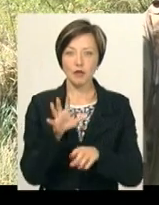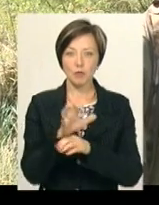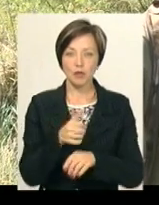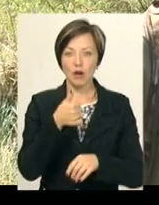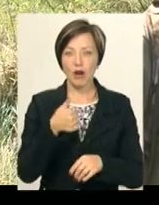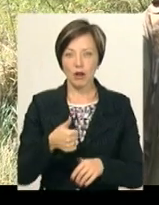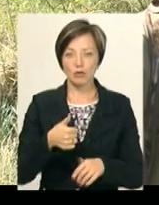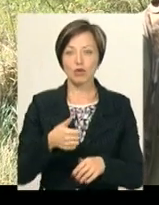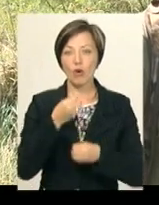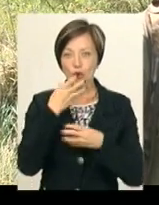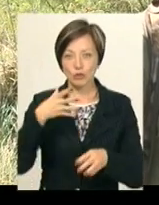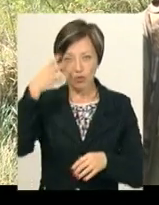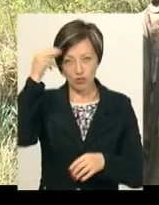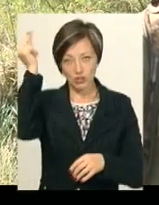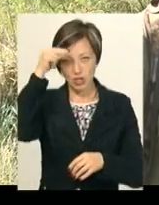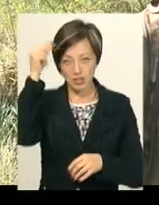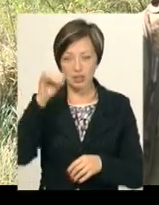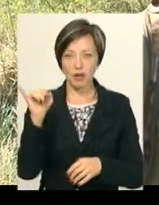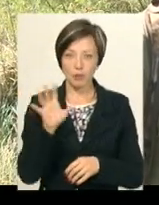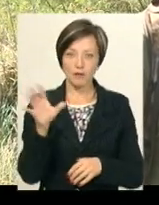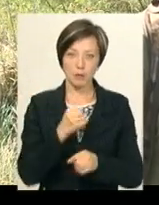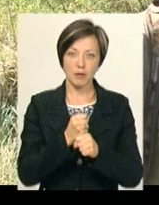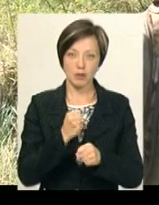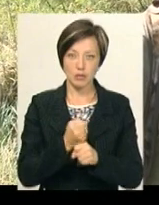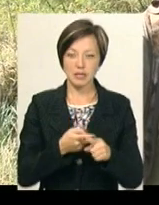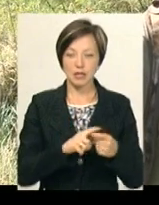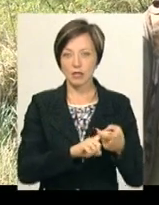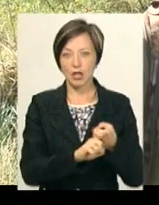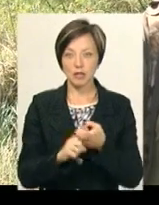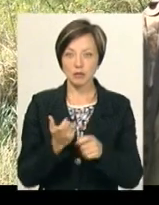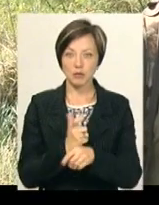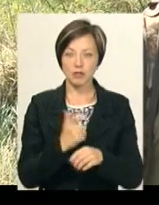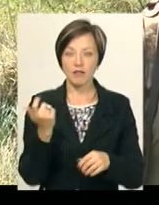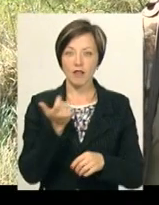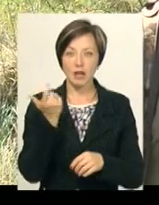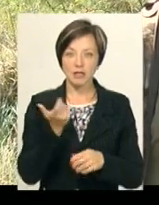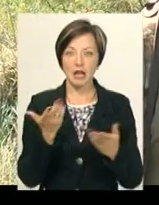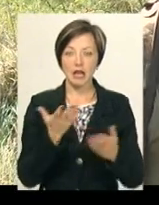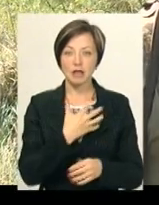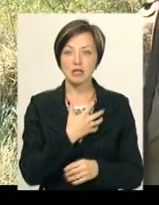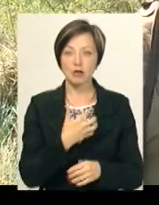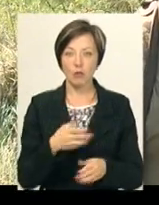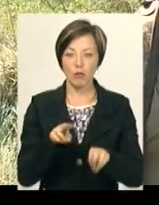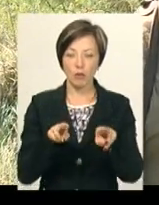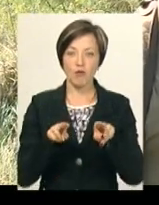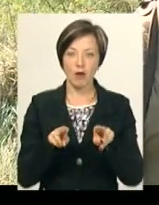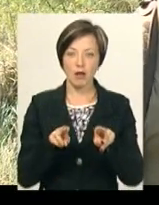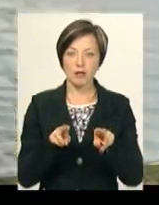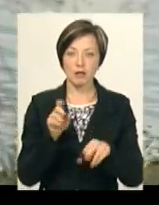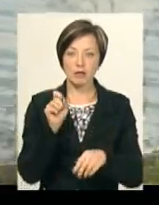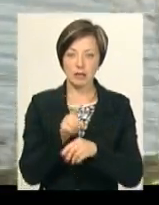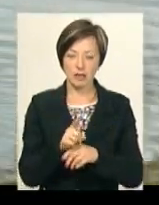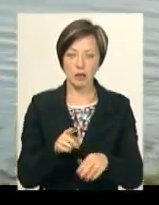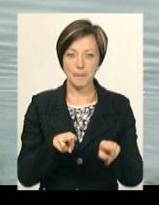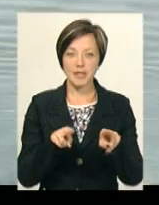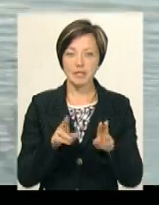добре вчаться і по всьому вони працюють. Це вже залежить більше від власника, на який він стиль полювання задасе.